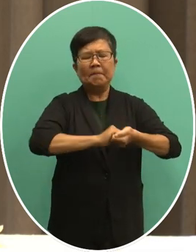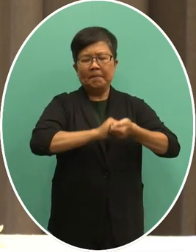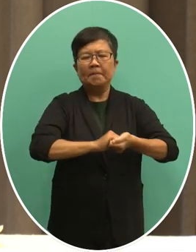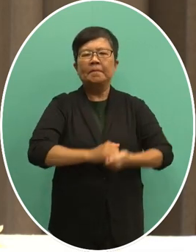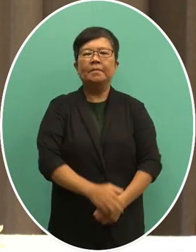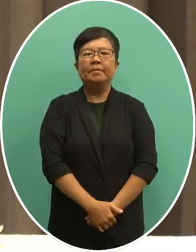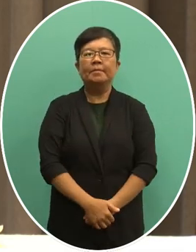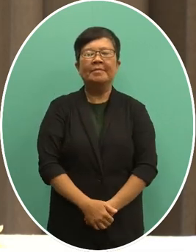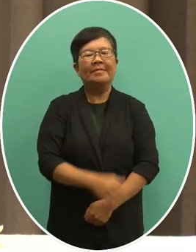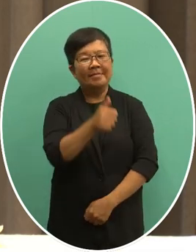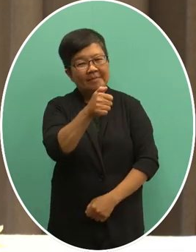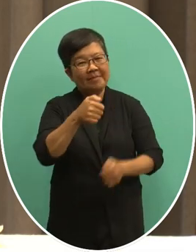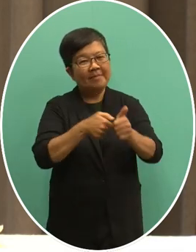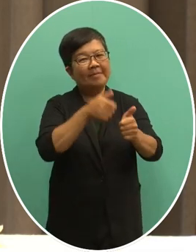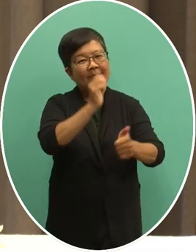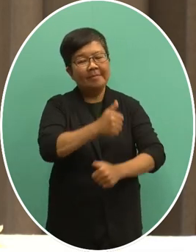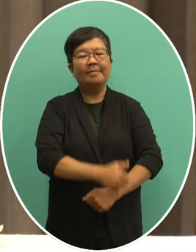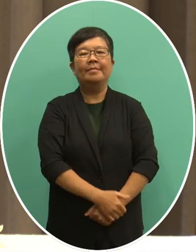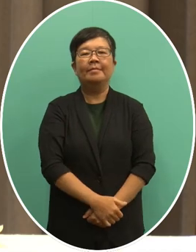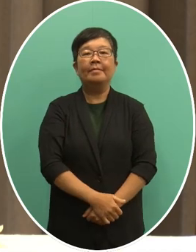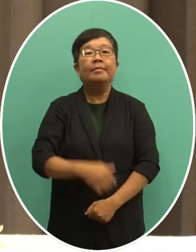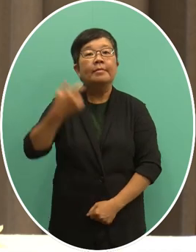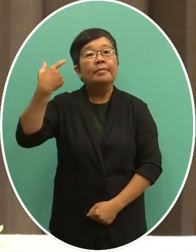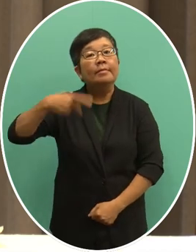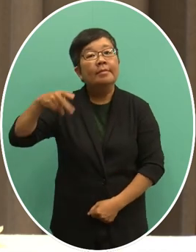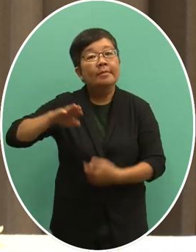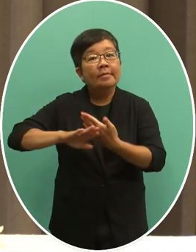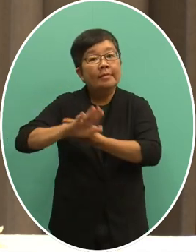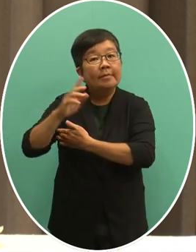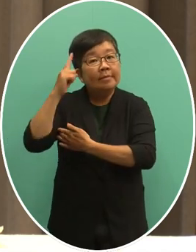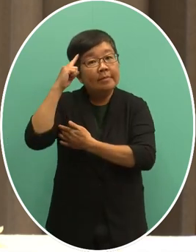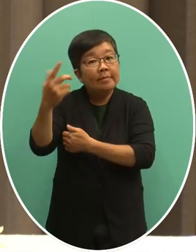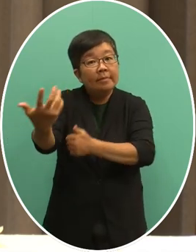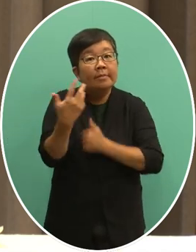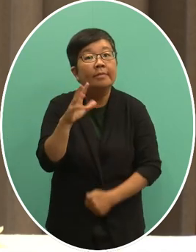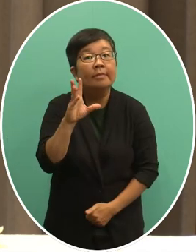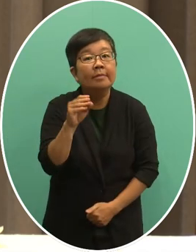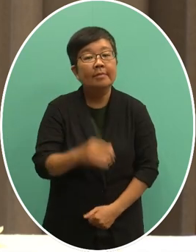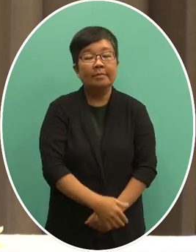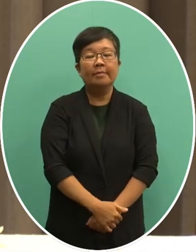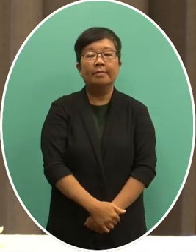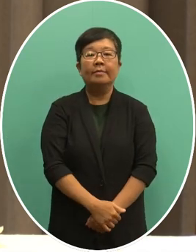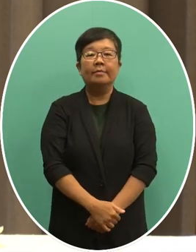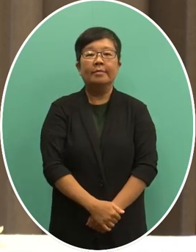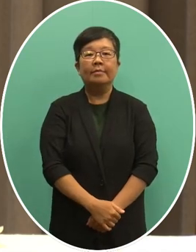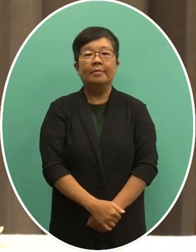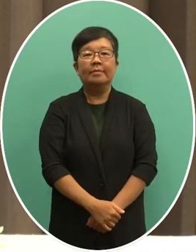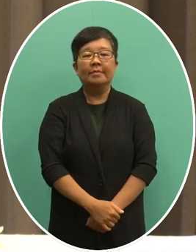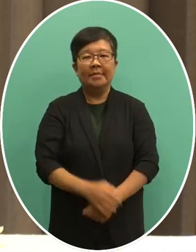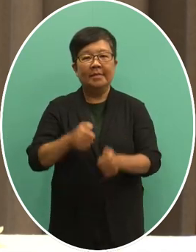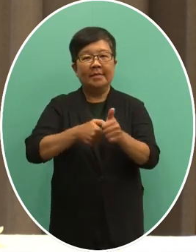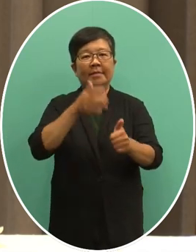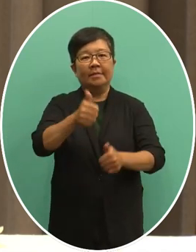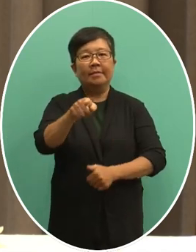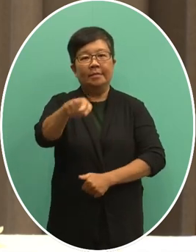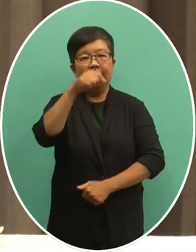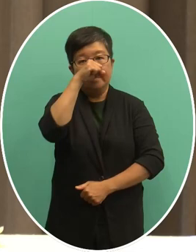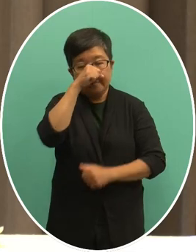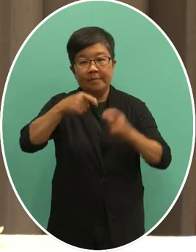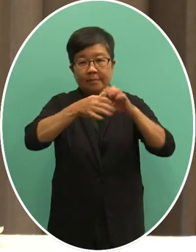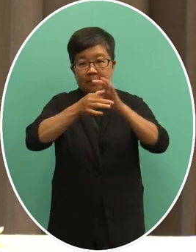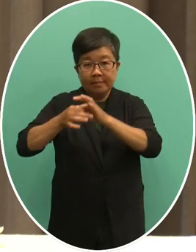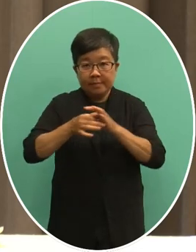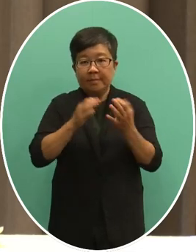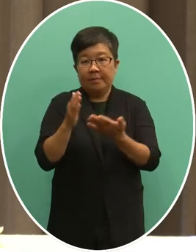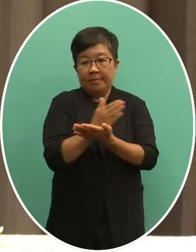谢谢谢谢次长还有没有其他的提问来次长你好我是关键评论网的小